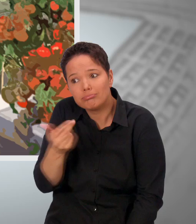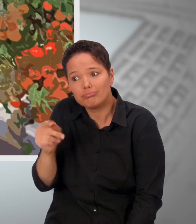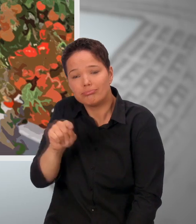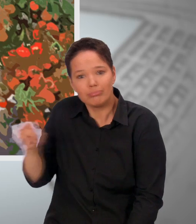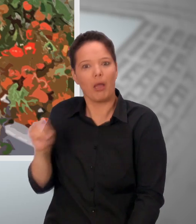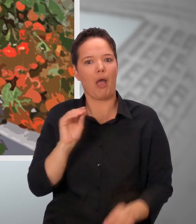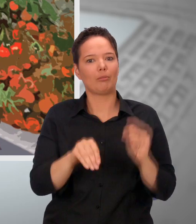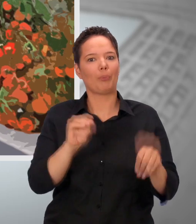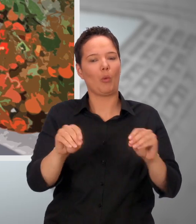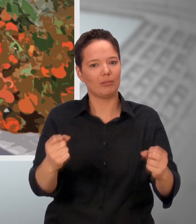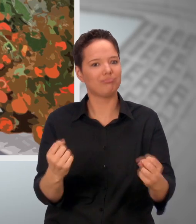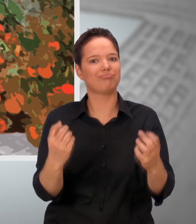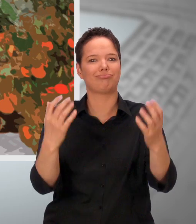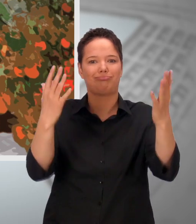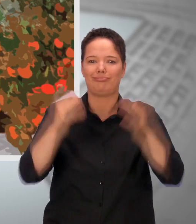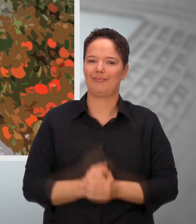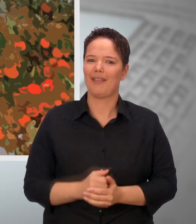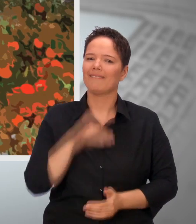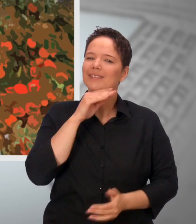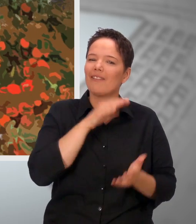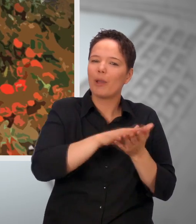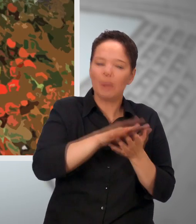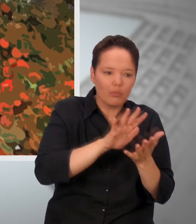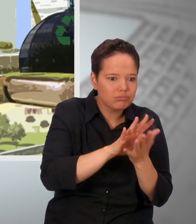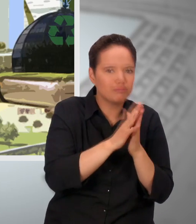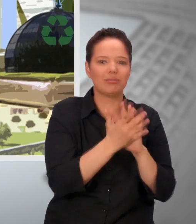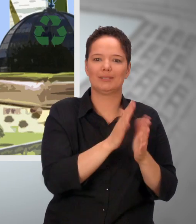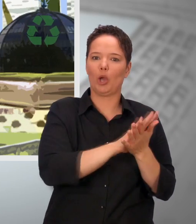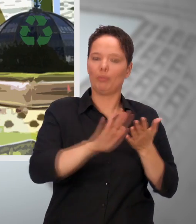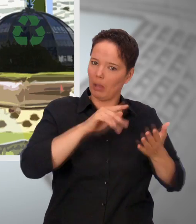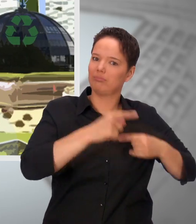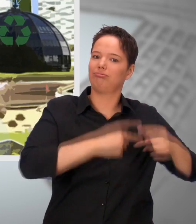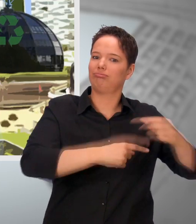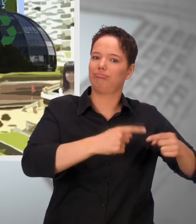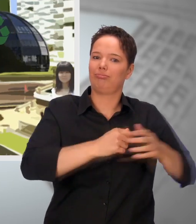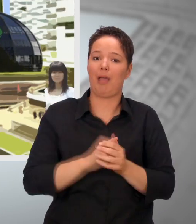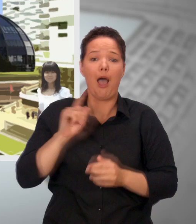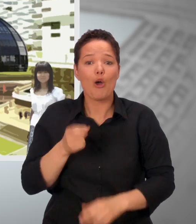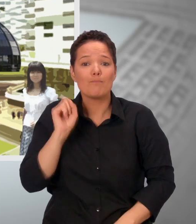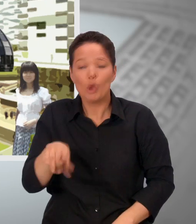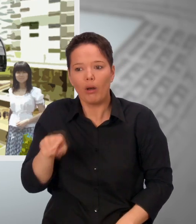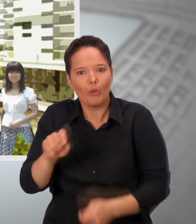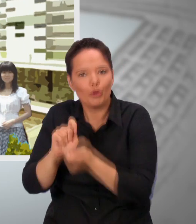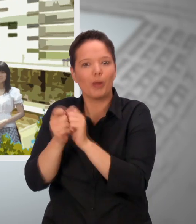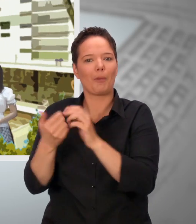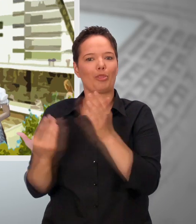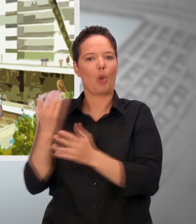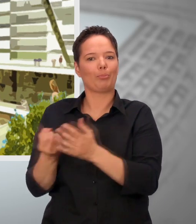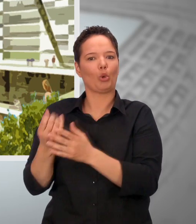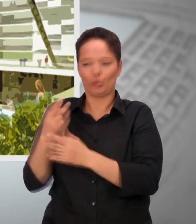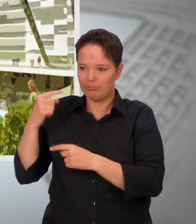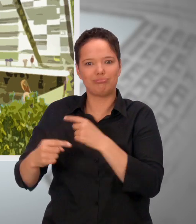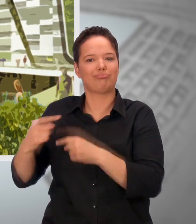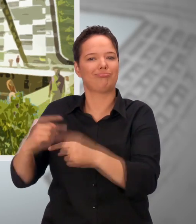Teile unserer Lebensmittel bauen wir in der Stadtregion an. Wasser wird recycelt und selbst der Abfall